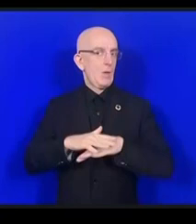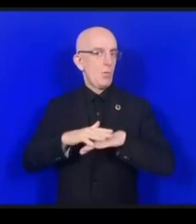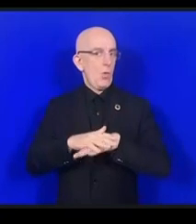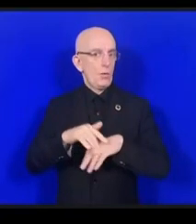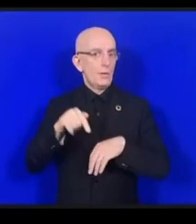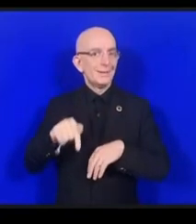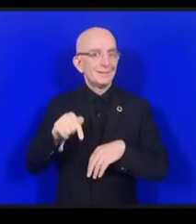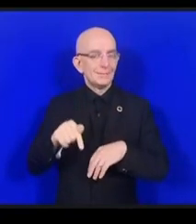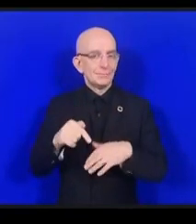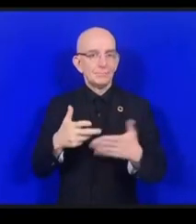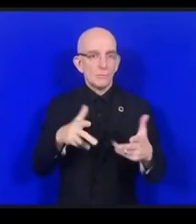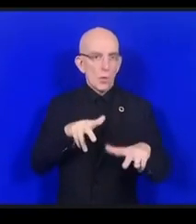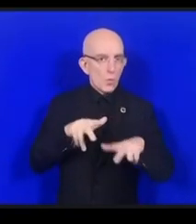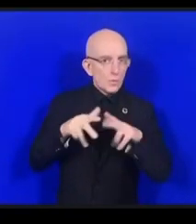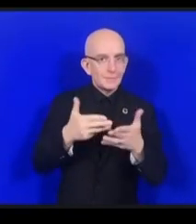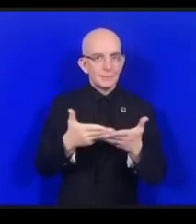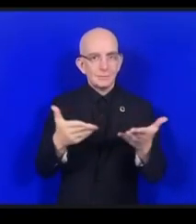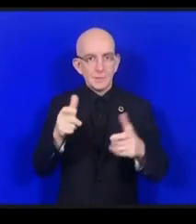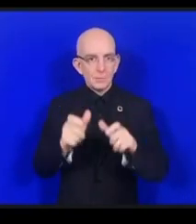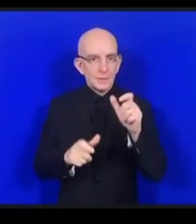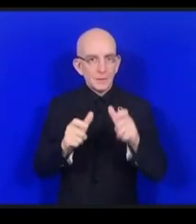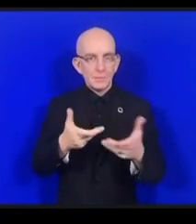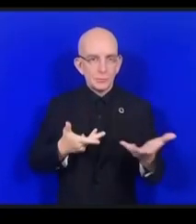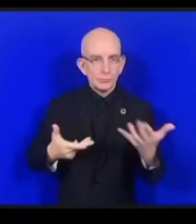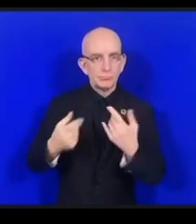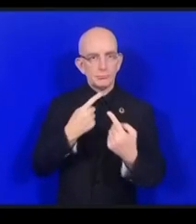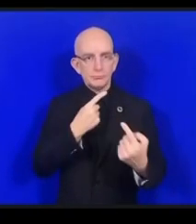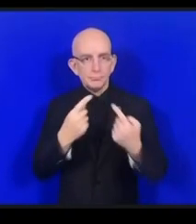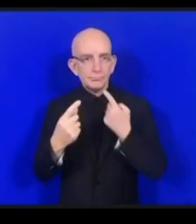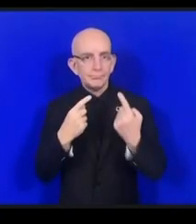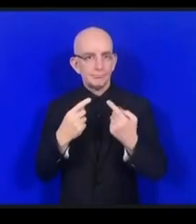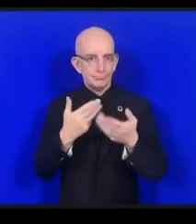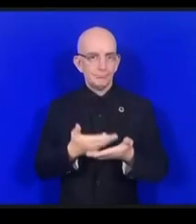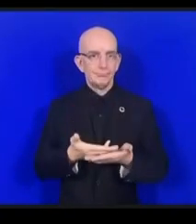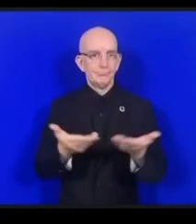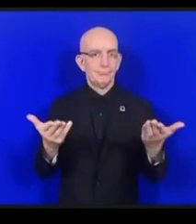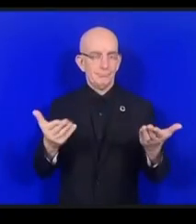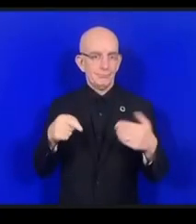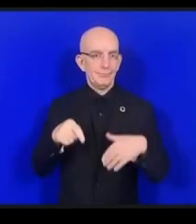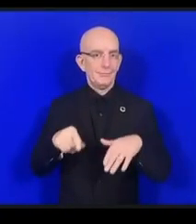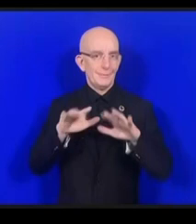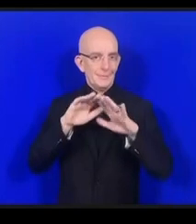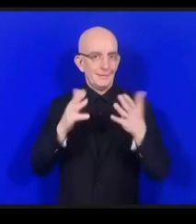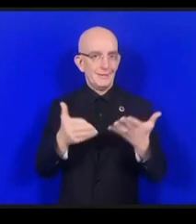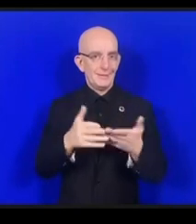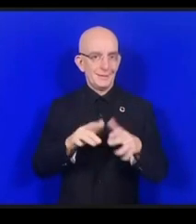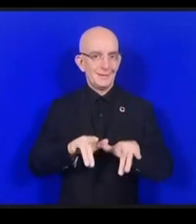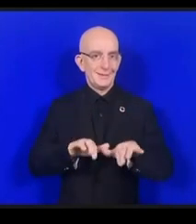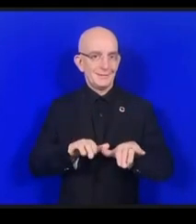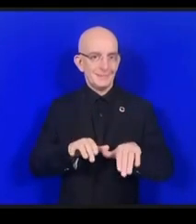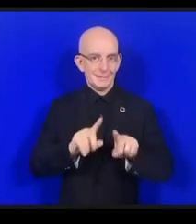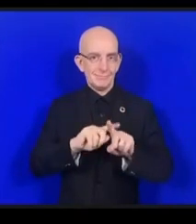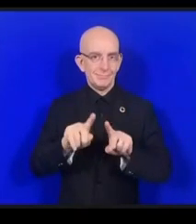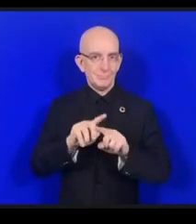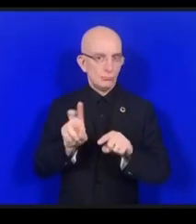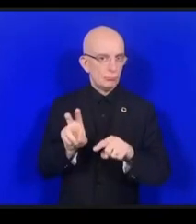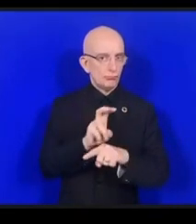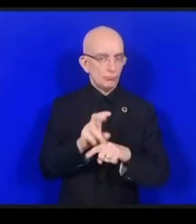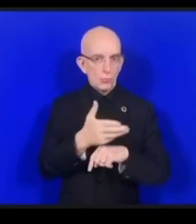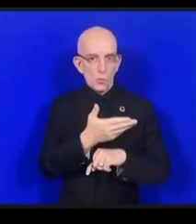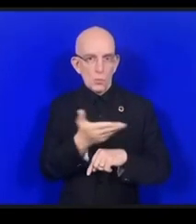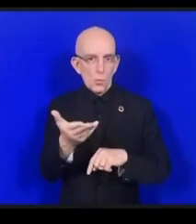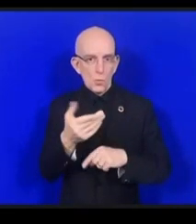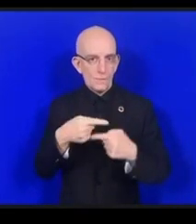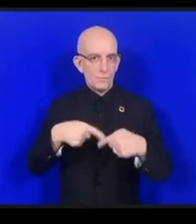gouvernance des Nations Unies. Je vais citer ce que le secrétaire général pour les affaires économiques et sociales, M. Juan Wally,